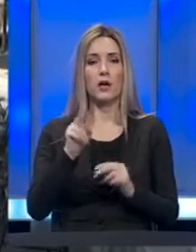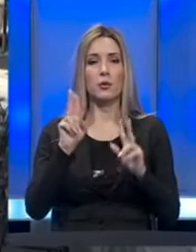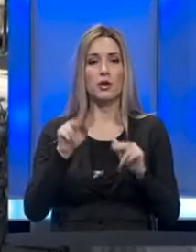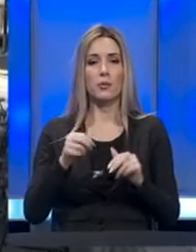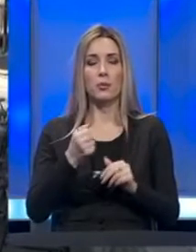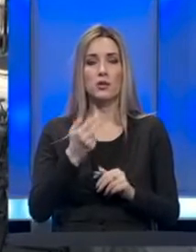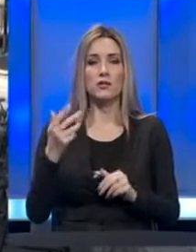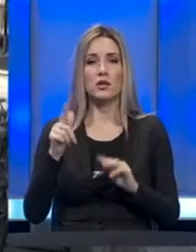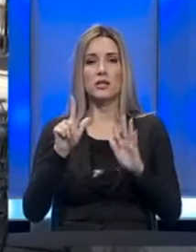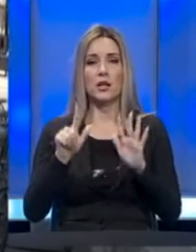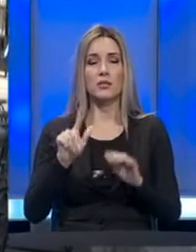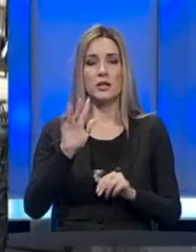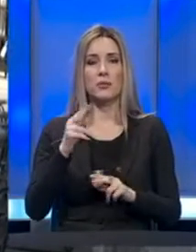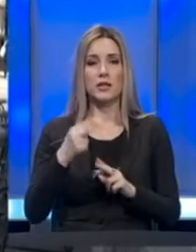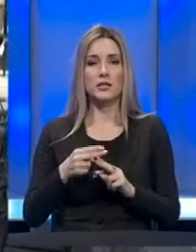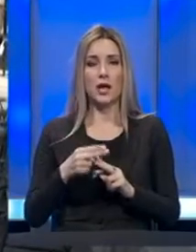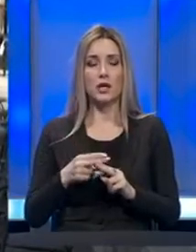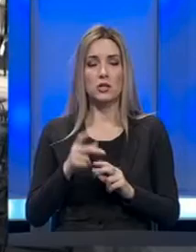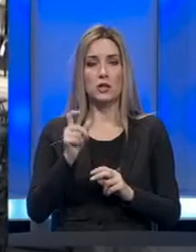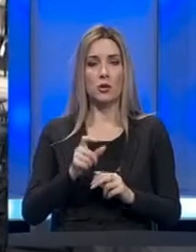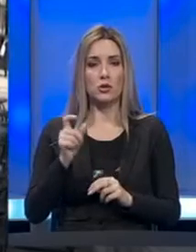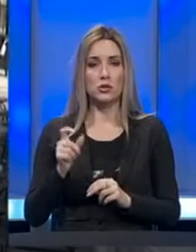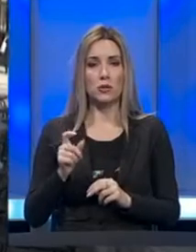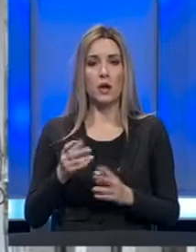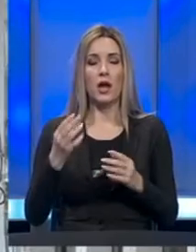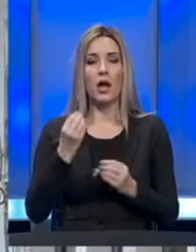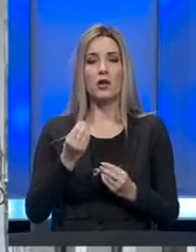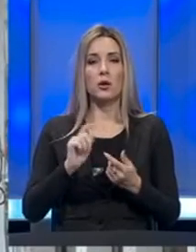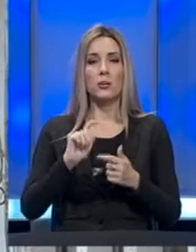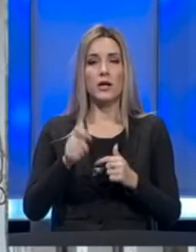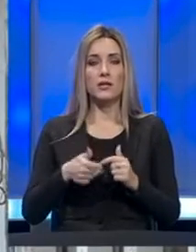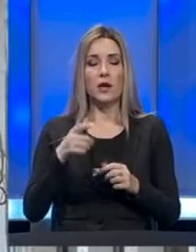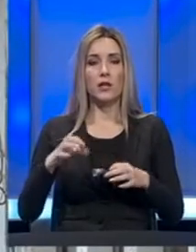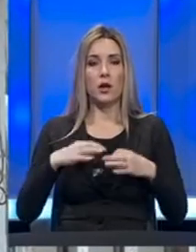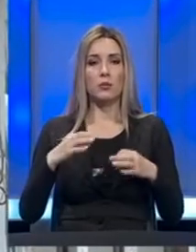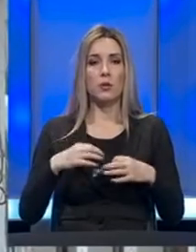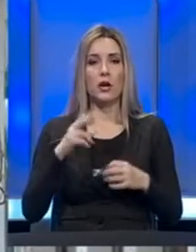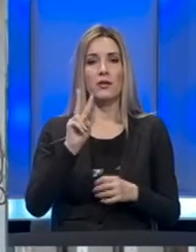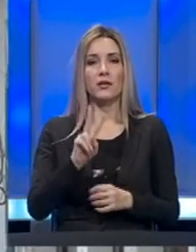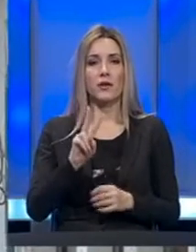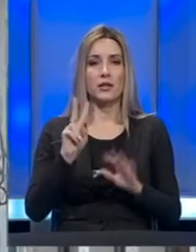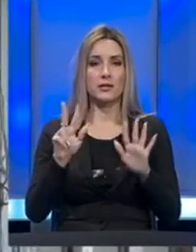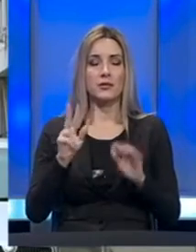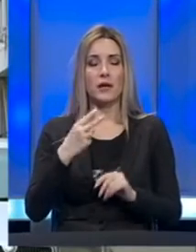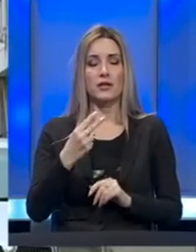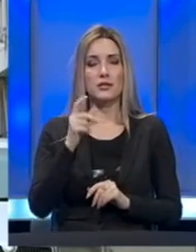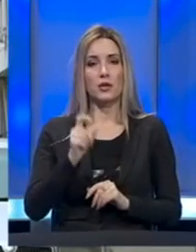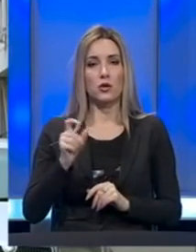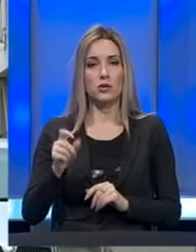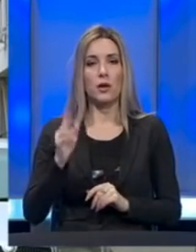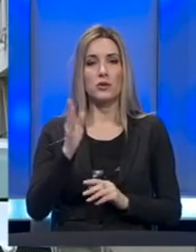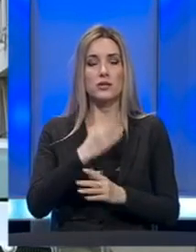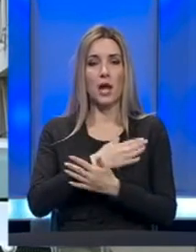imamo cipru od 75 zaraženih osoba, a dobra stvar je da je oporavljenih 20 osoba. U zapadno